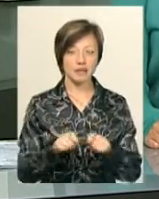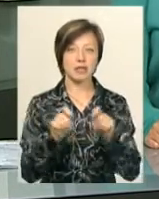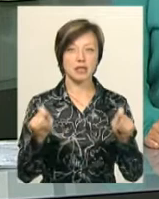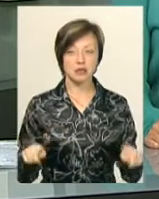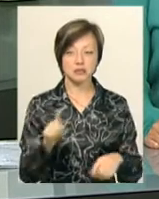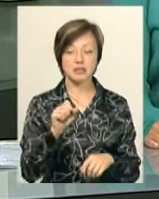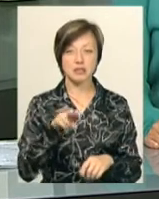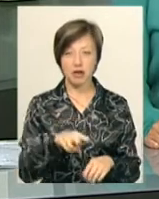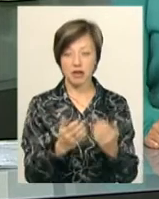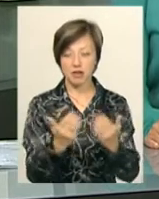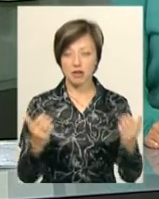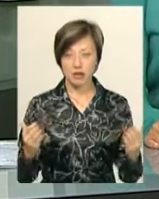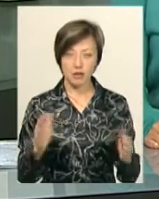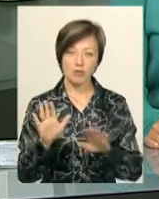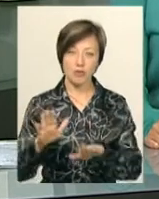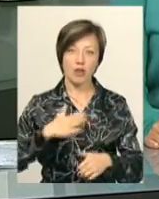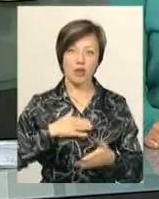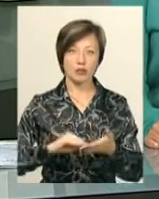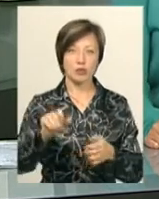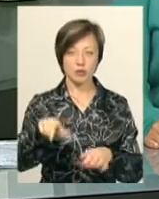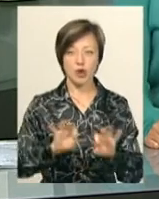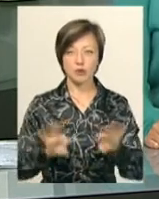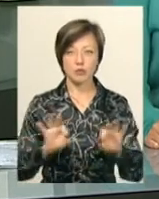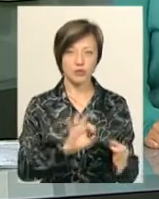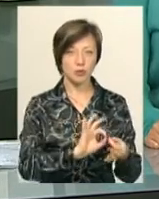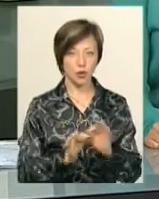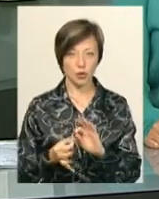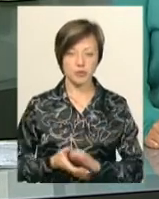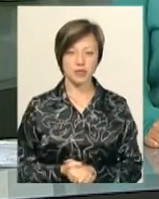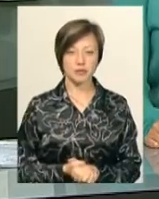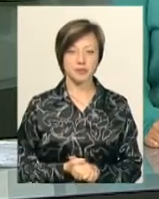залі та за її лаштунками побувала Світлана Поробок. Вона розповість подробиці.